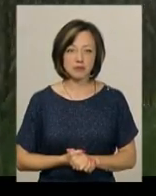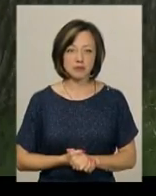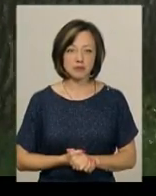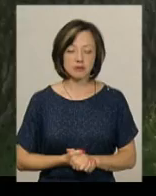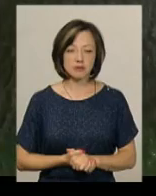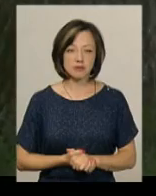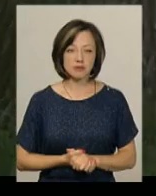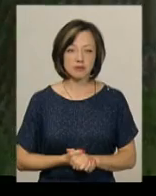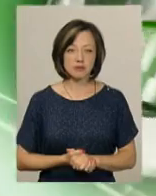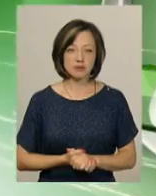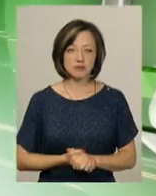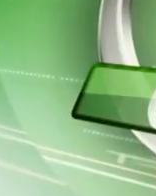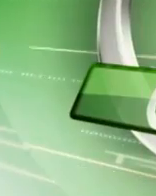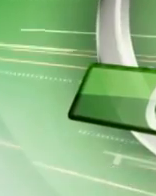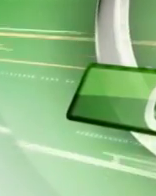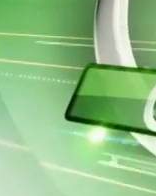Новини Поділяцентр.